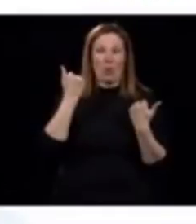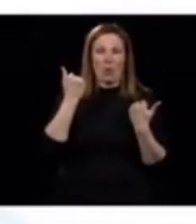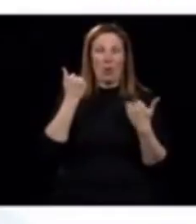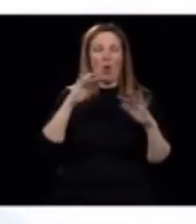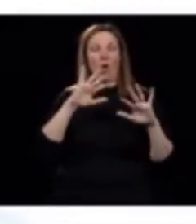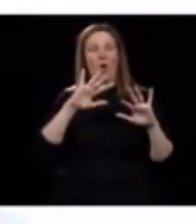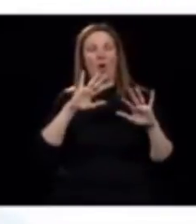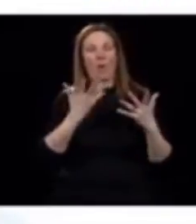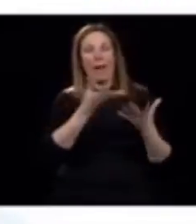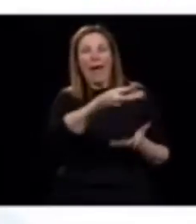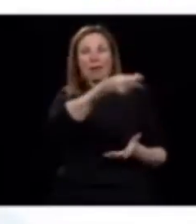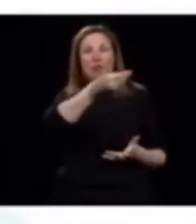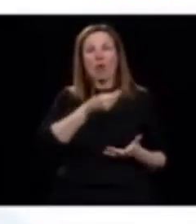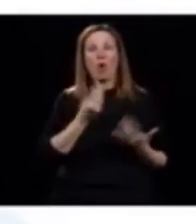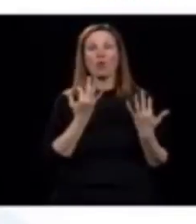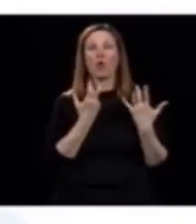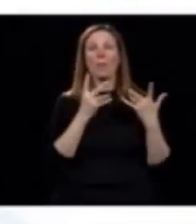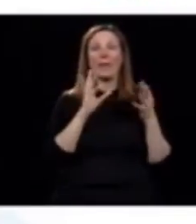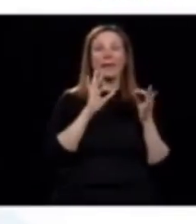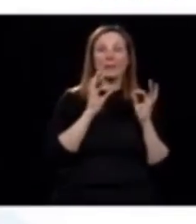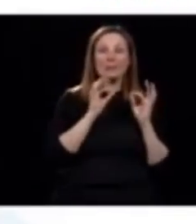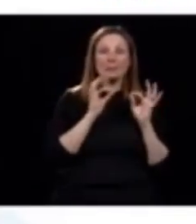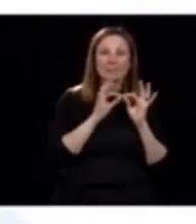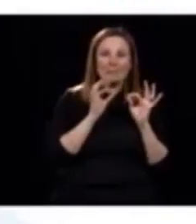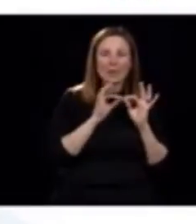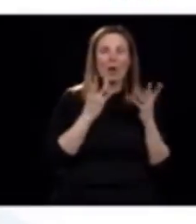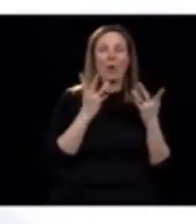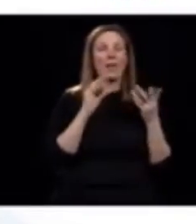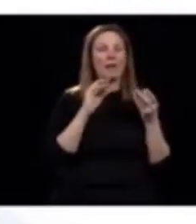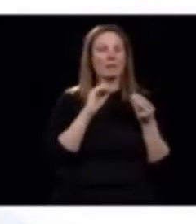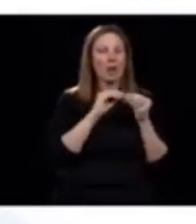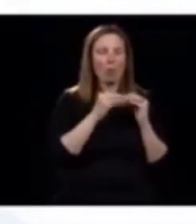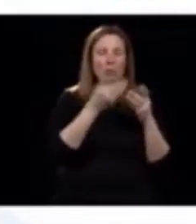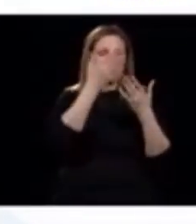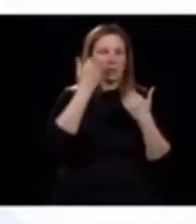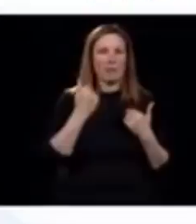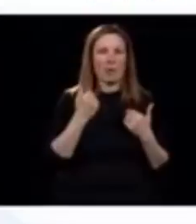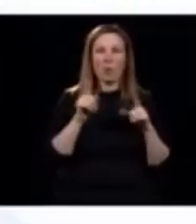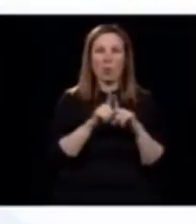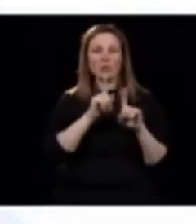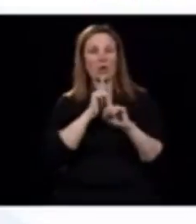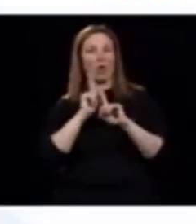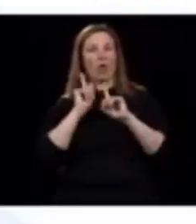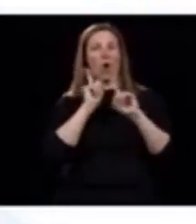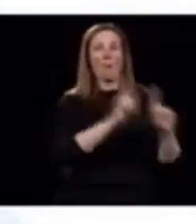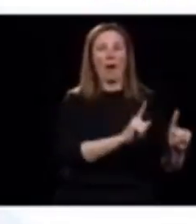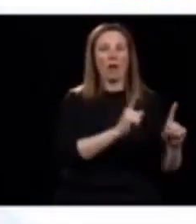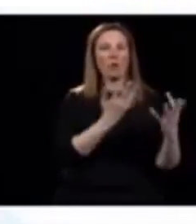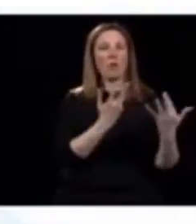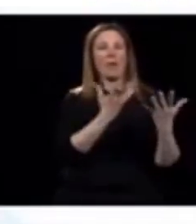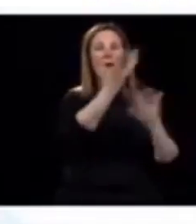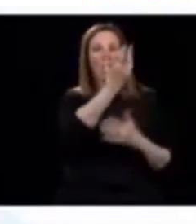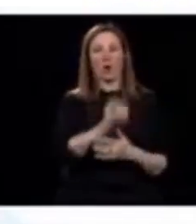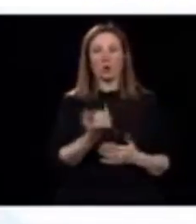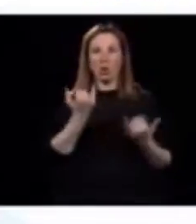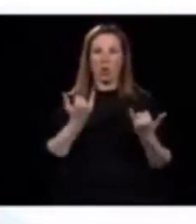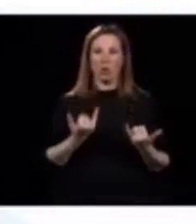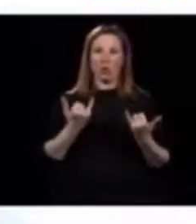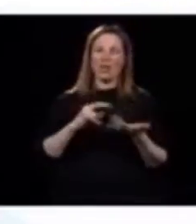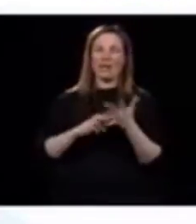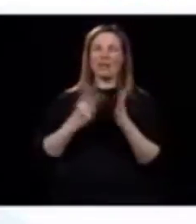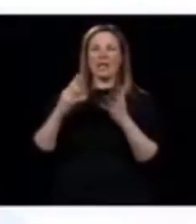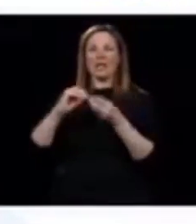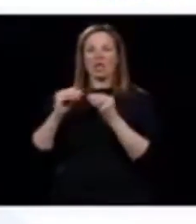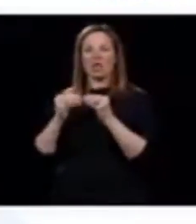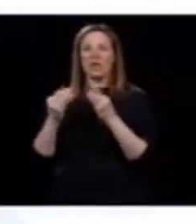possession. On regarde l'utilisation journalière. On regarde les commandes qui vont rentrer aujourd'hui. Donc, on suit